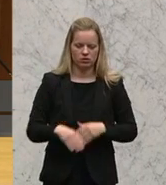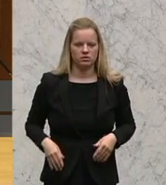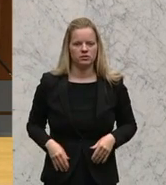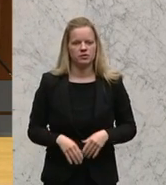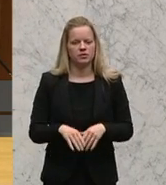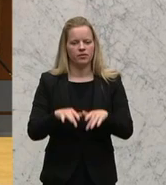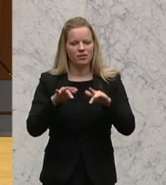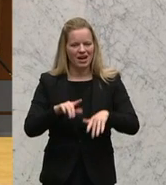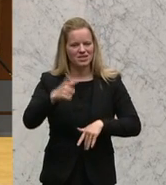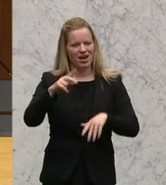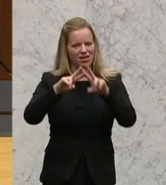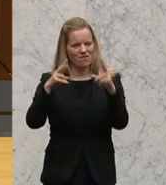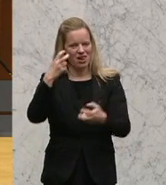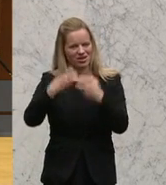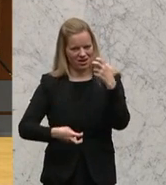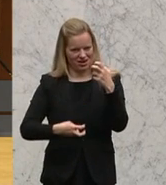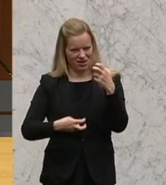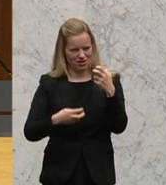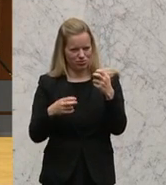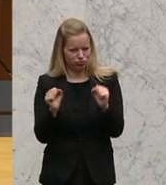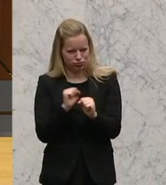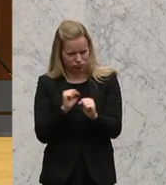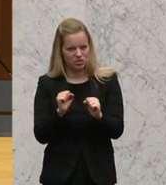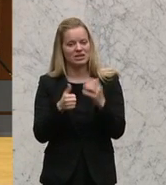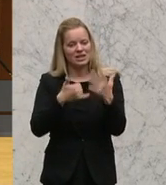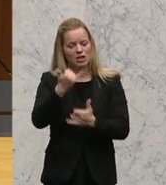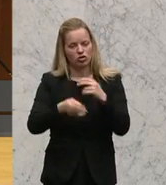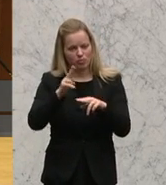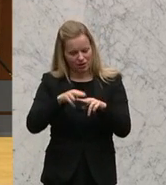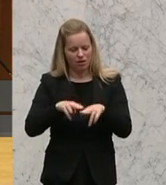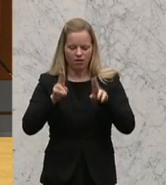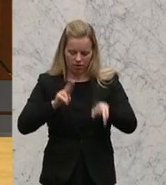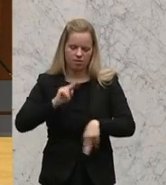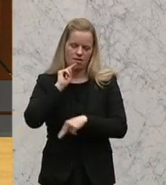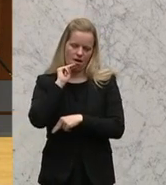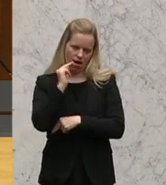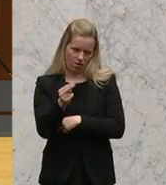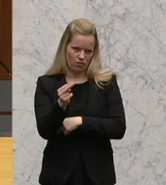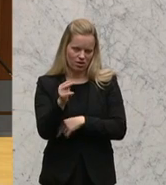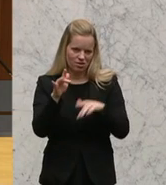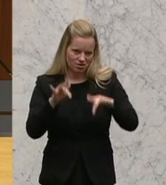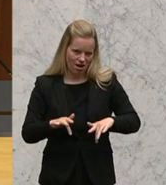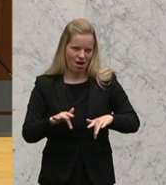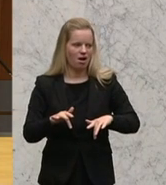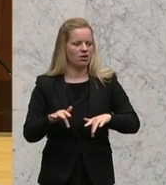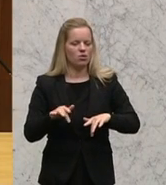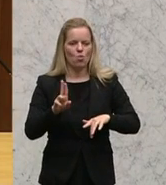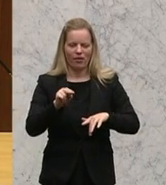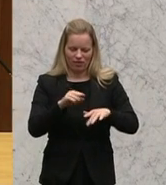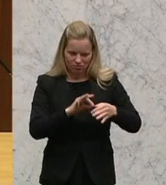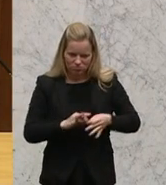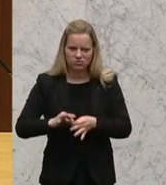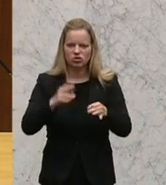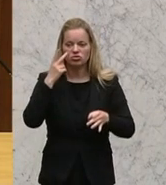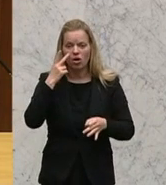Jahre nach dem Gräuel des Zweiten Weltkriegs die richtige Antwort darauf gefunden, nämlich insbesondere die richtige Antwort auf die fehlende Aufnahmebereitschaft innerhalb von